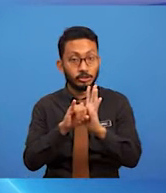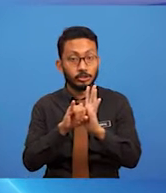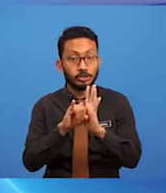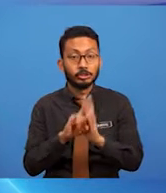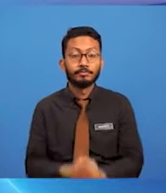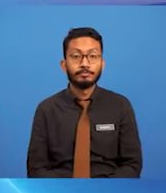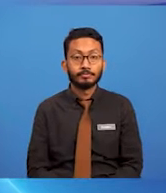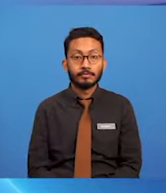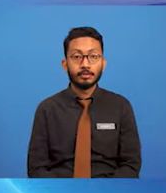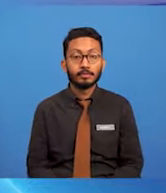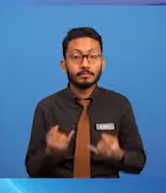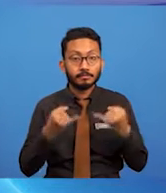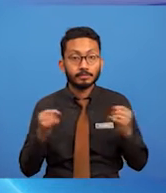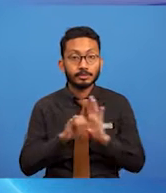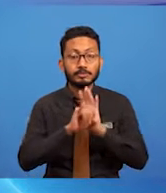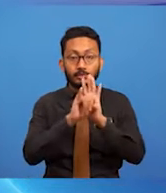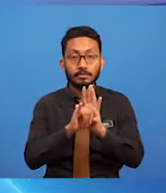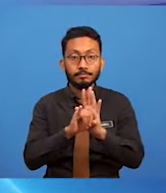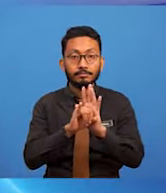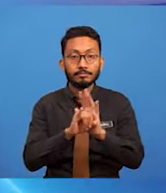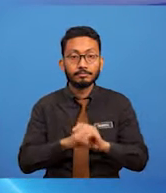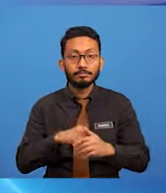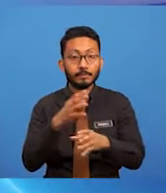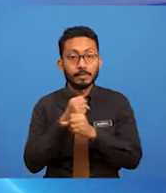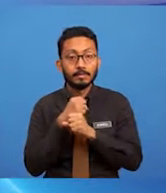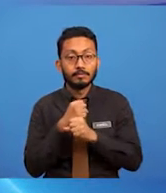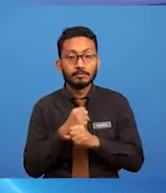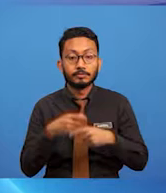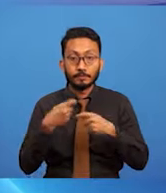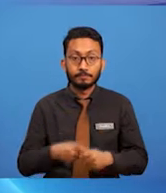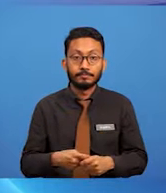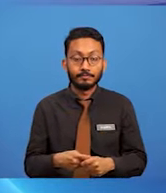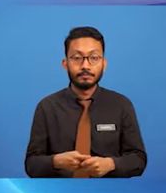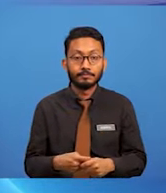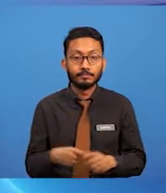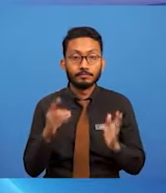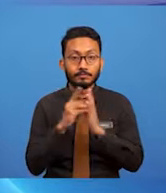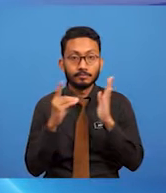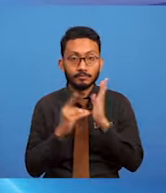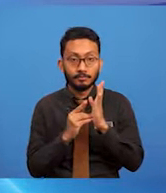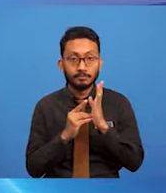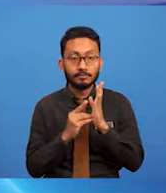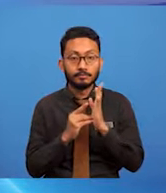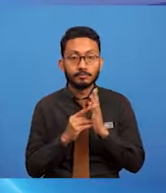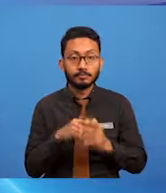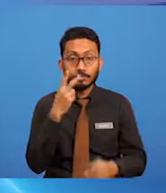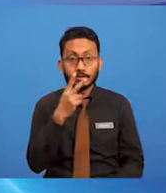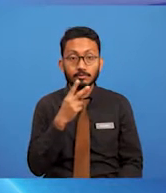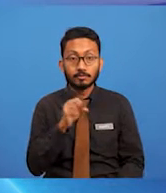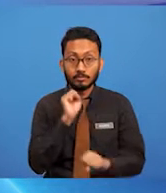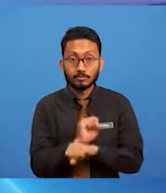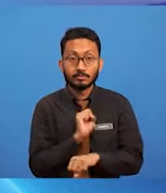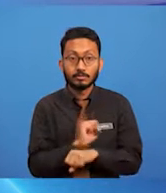Jenis imej ini dapat ditentukan berdasarkan pesanan kerja yang